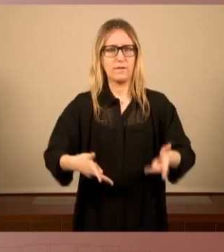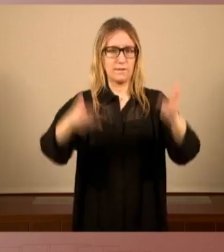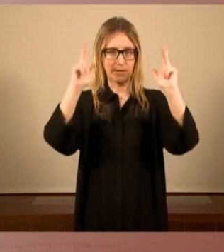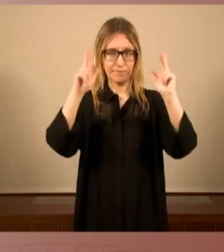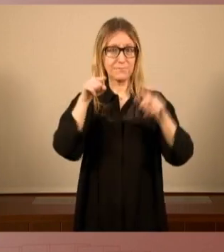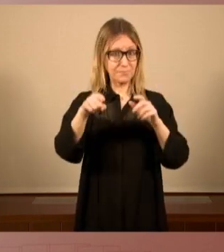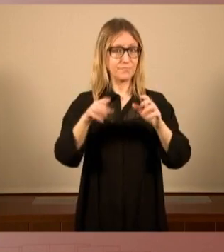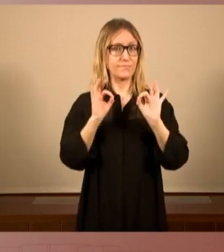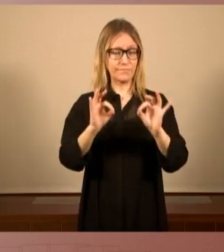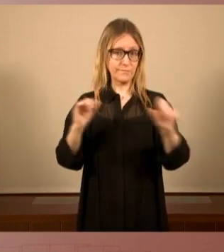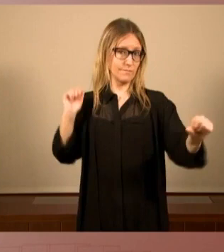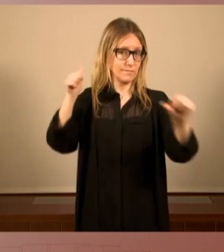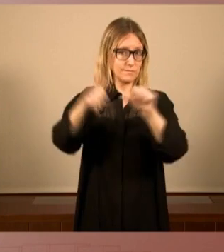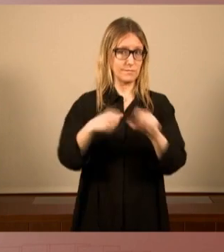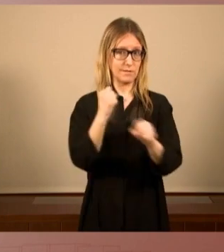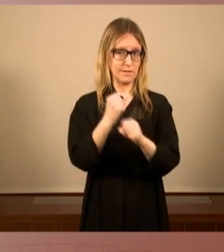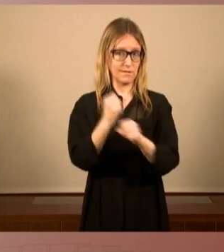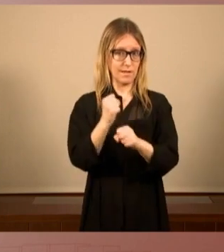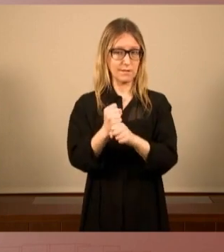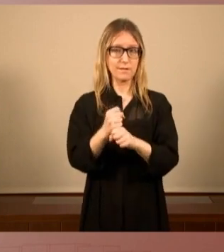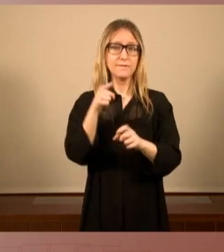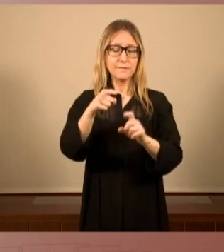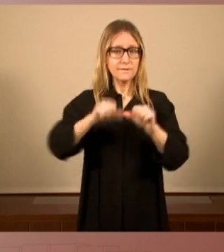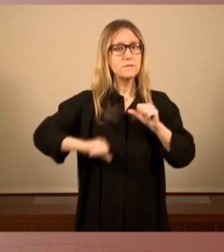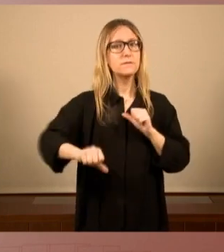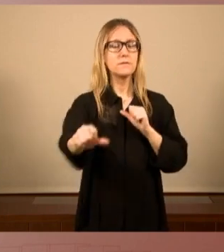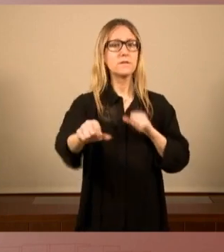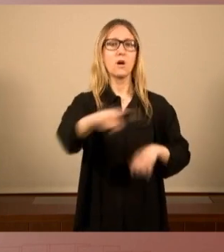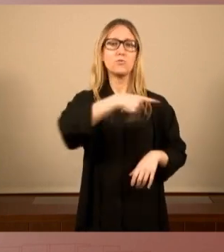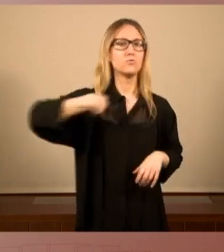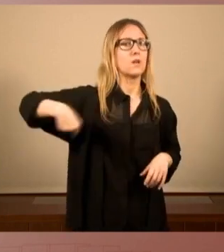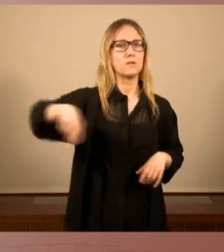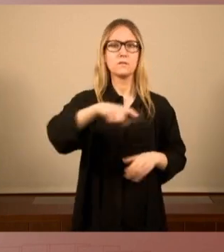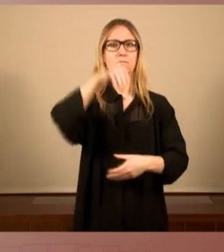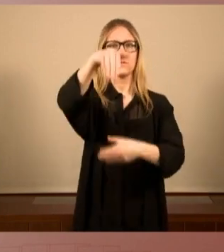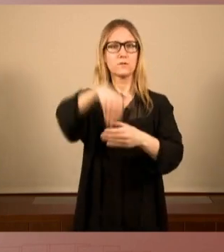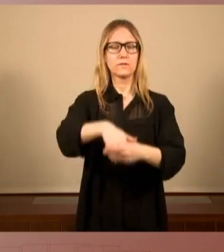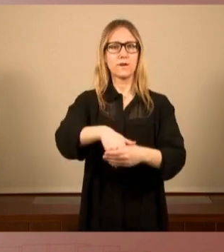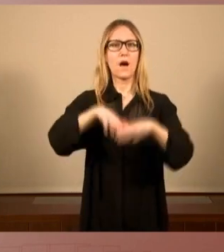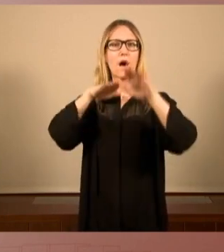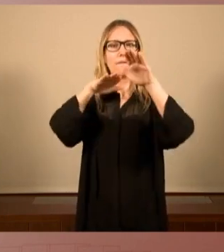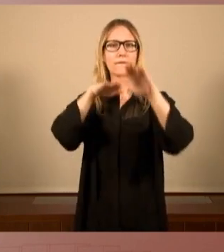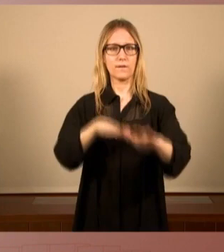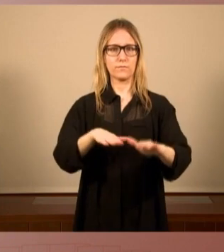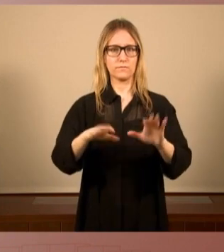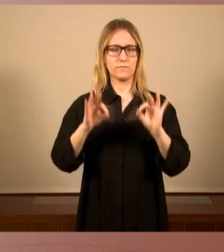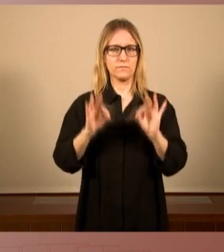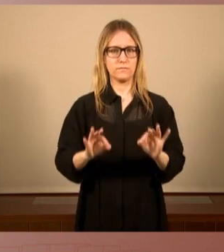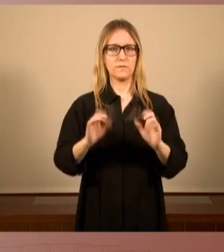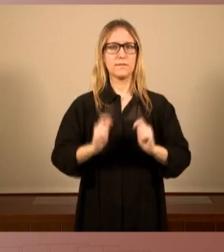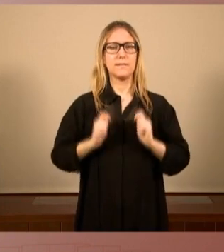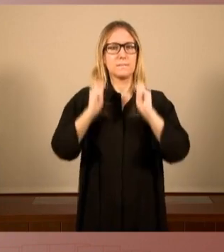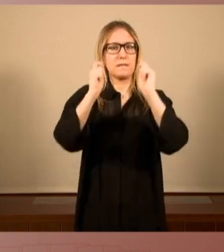i en aquesta línia de condicionar que nosaltres votarem a favor de la